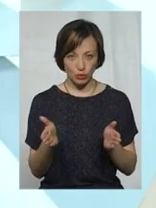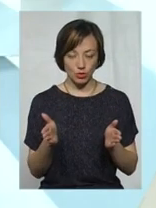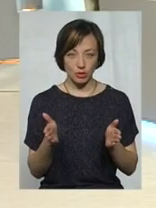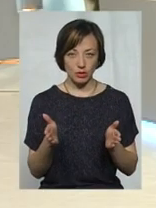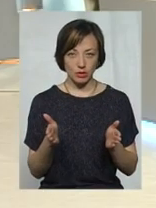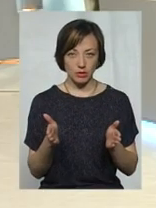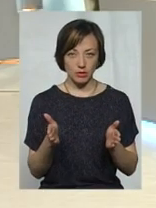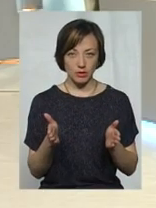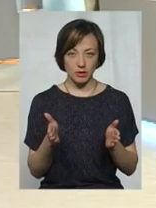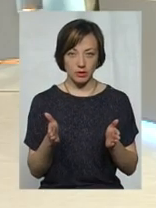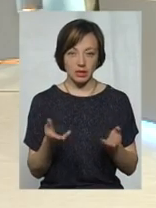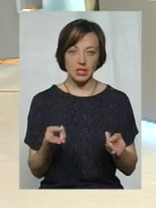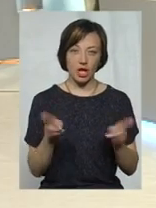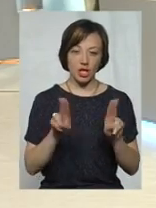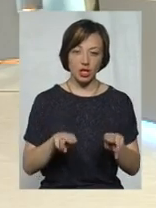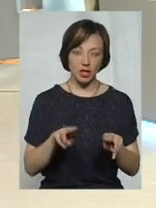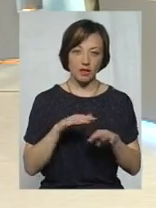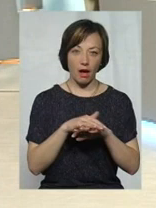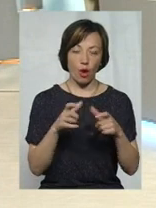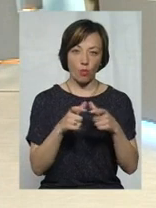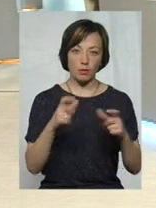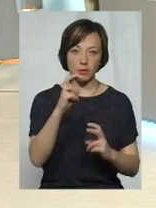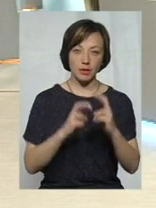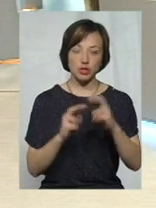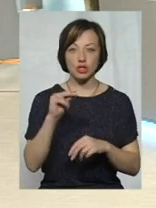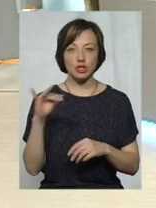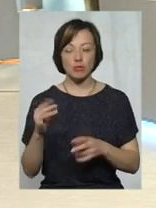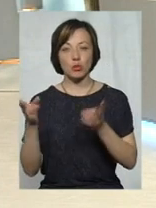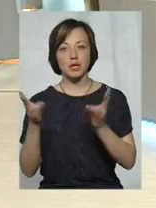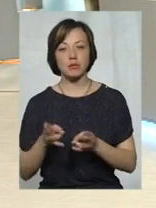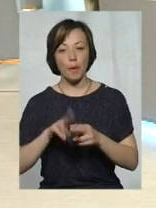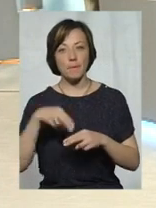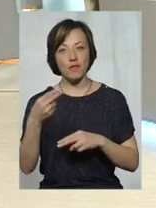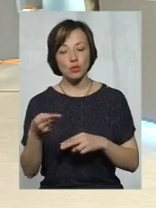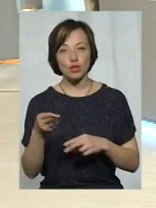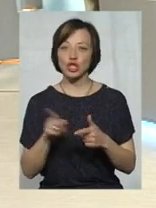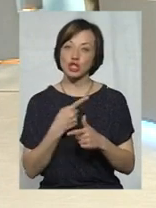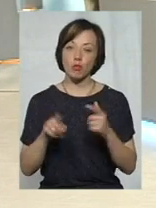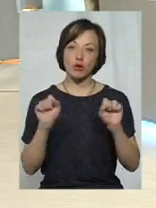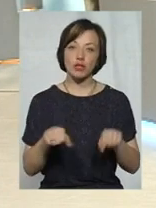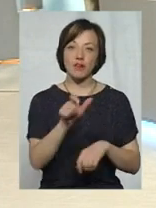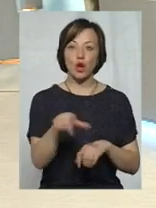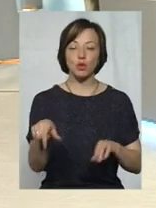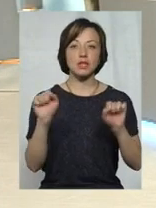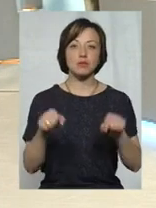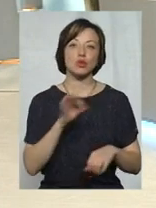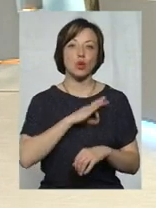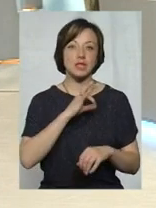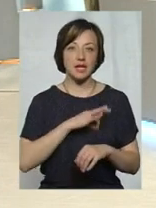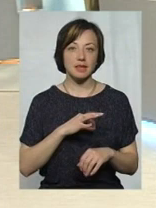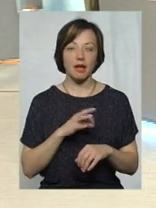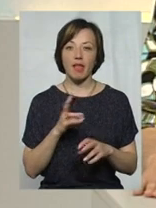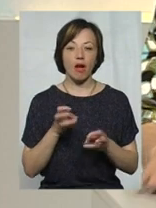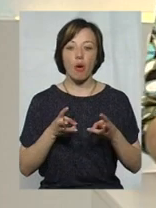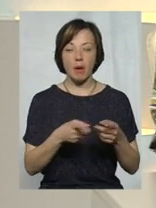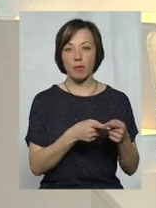скажімо так, залишаться на рахунках підприємств, чи підприємствам потрібно їх повернути буде, а чи, можливо, люди зможуть скористатися і не